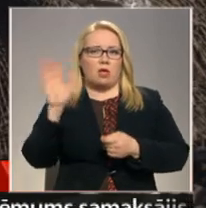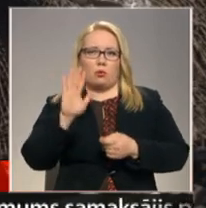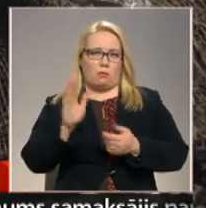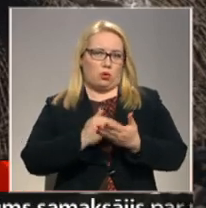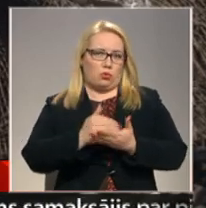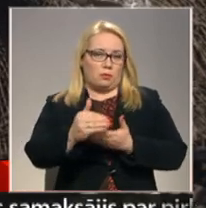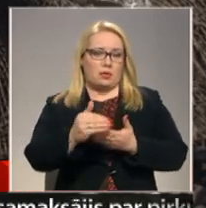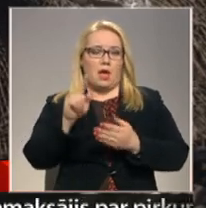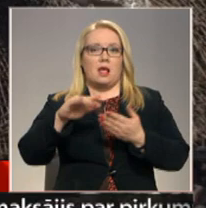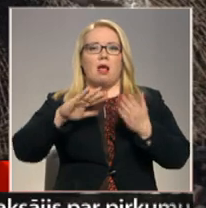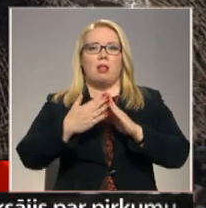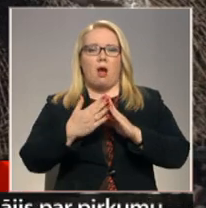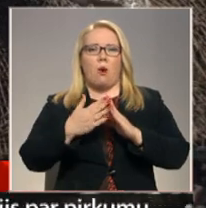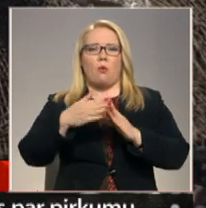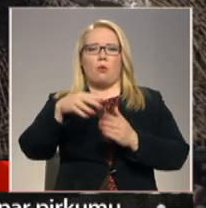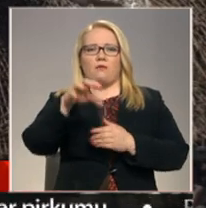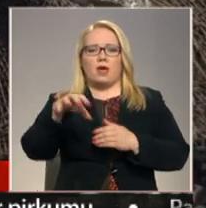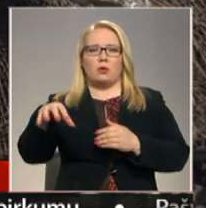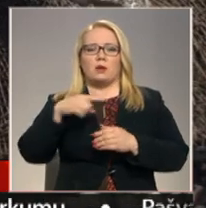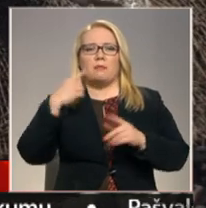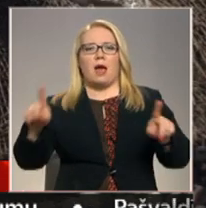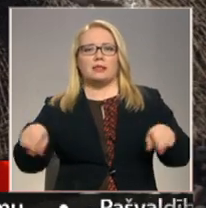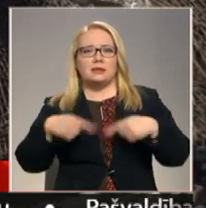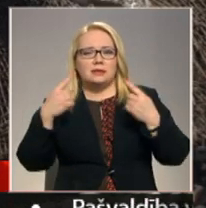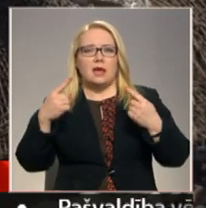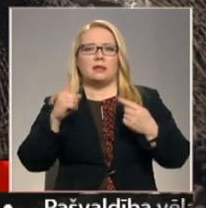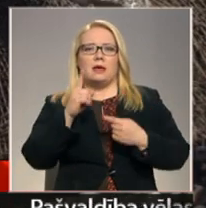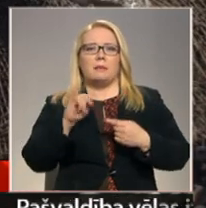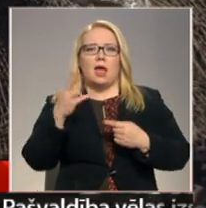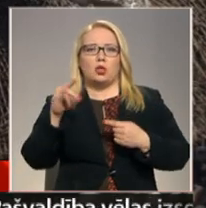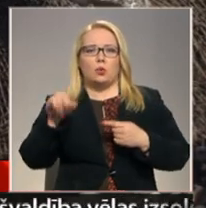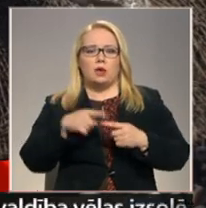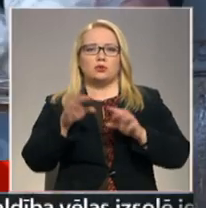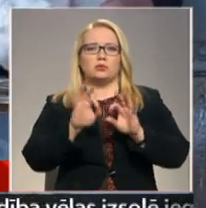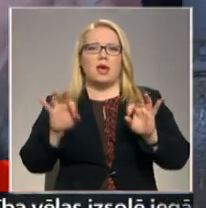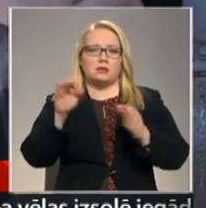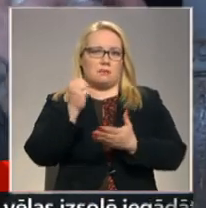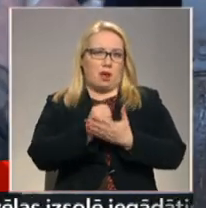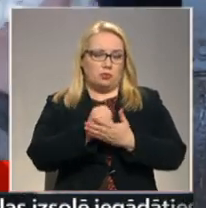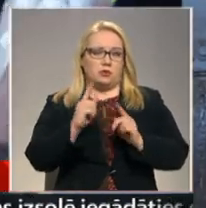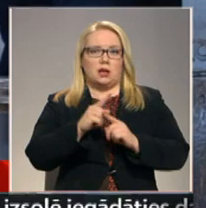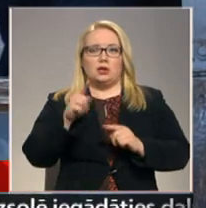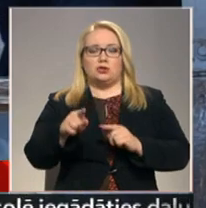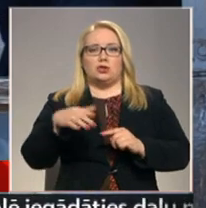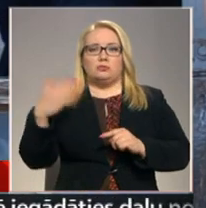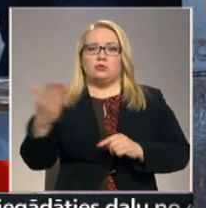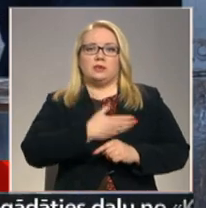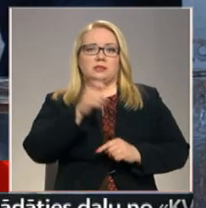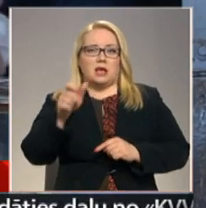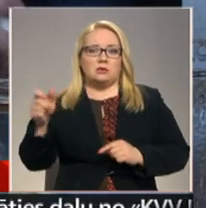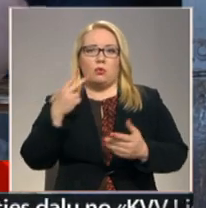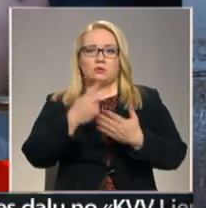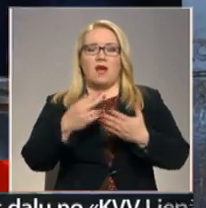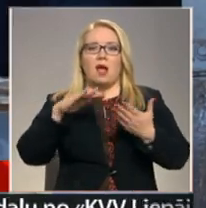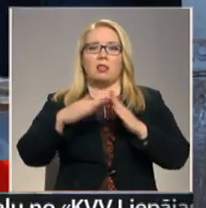Sāģis, kur autoveikali vairs napīstoja, atcerūn Indras pīdrujas iz skaistas pogastūs. Arī šīs puses iedzīvotāji uzsver, ka